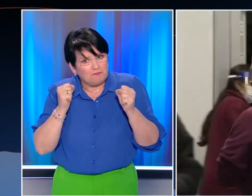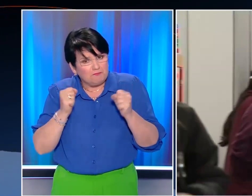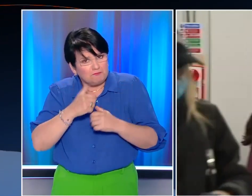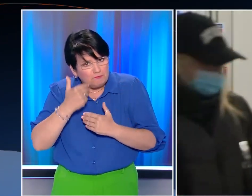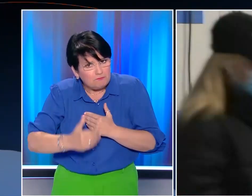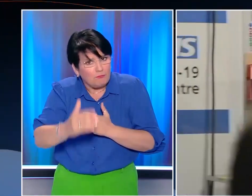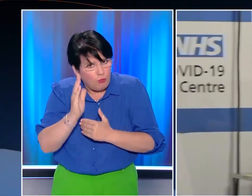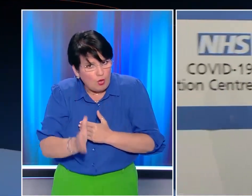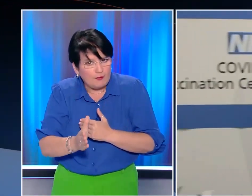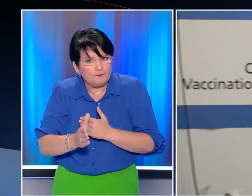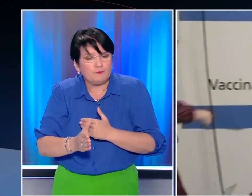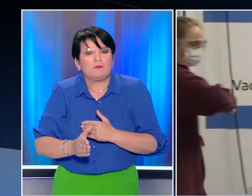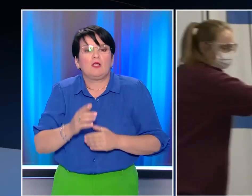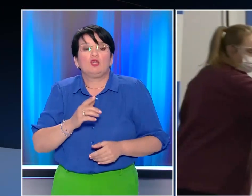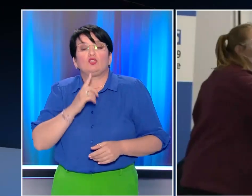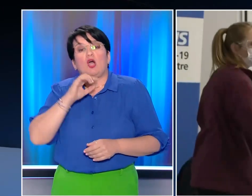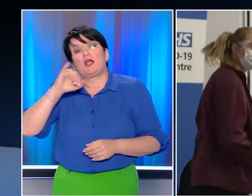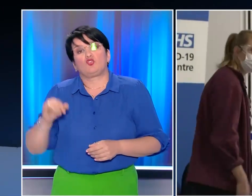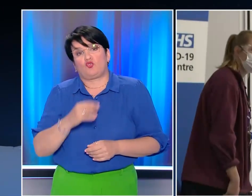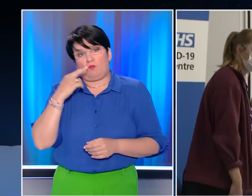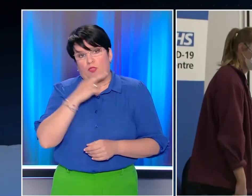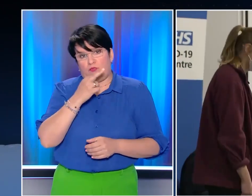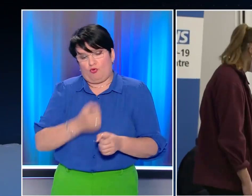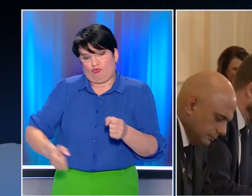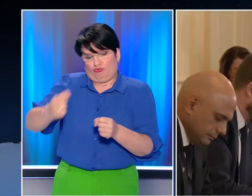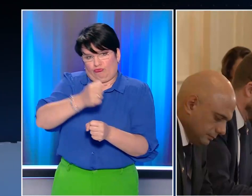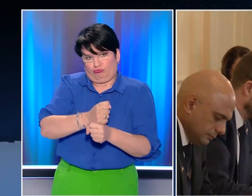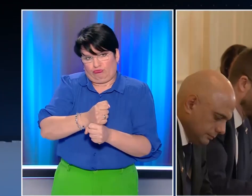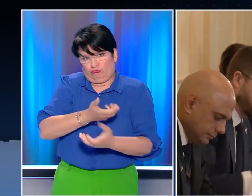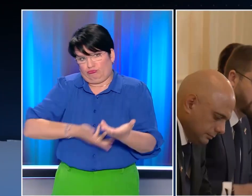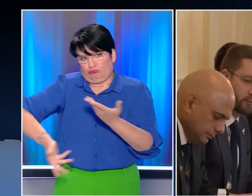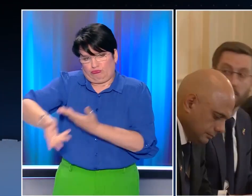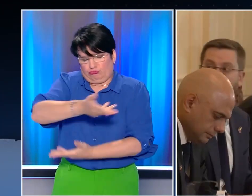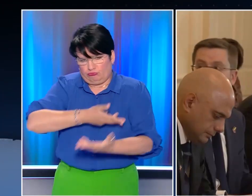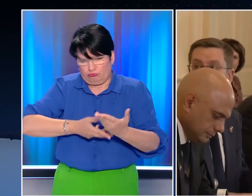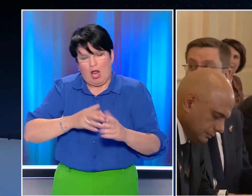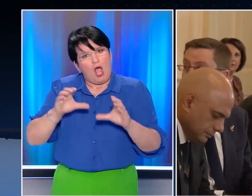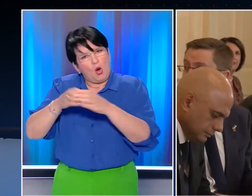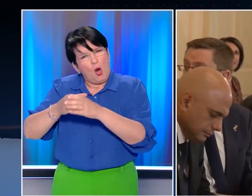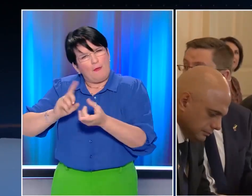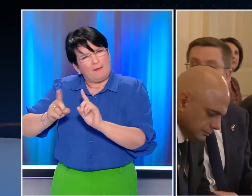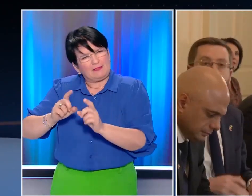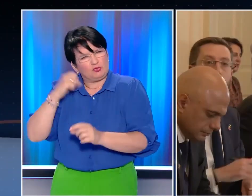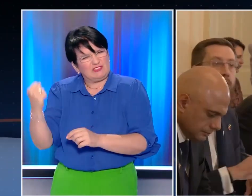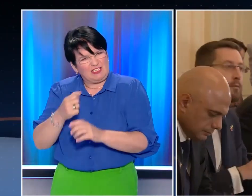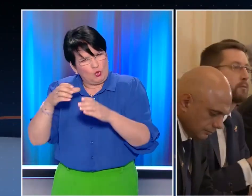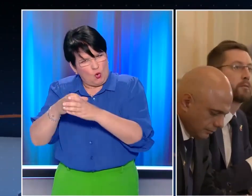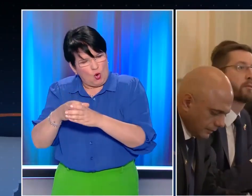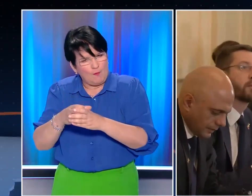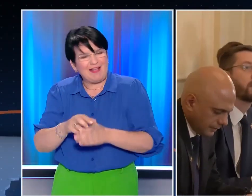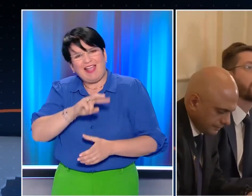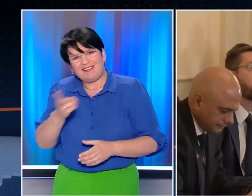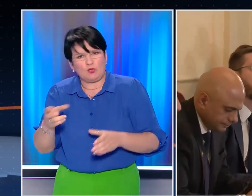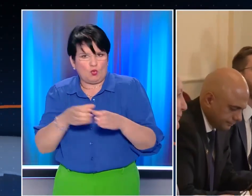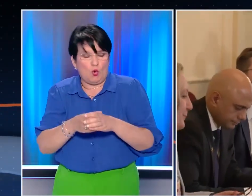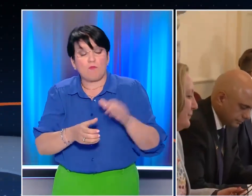Ο Τζόνσον σπέβδει να αντικαταστήσει τους υπουργούς του που παρετήθηκαν την ώρα που φωνές μέσα στο κόμμα των συντηρητικών Αλλά και ο ηγέτης της αντιπολίτευσης τον καλούν σε